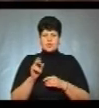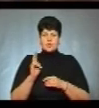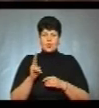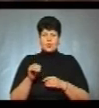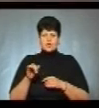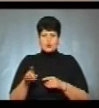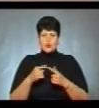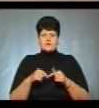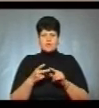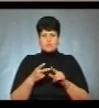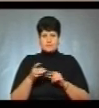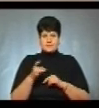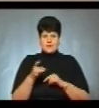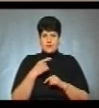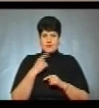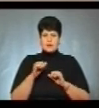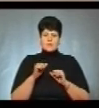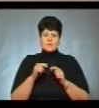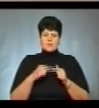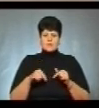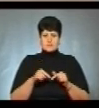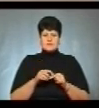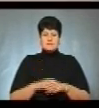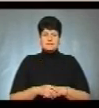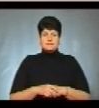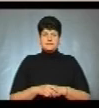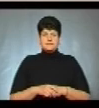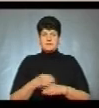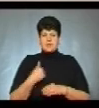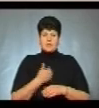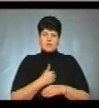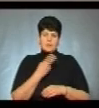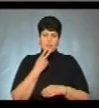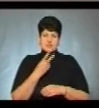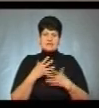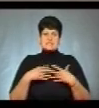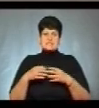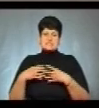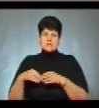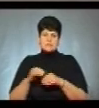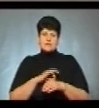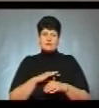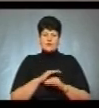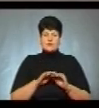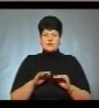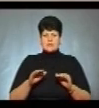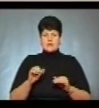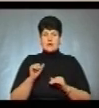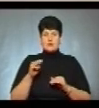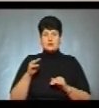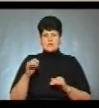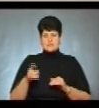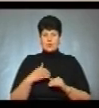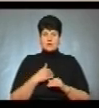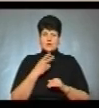організували вдруге, каже керівник організації Світлана Гуцуляк. «Ми хотіли показати сім'ї, які виховують діток з аутизмом, ми хотіли